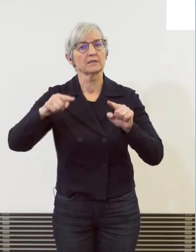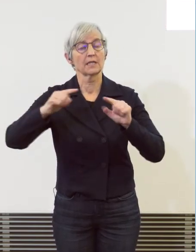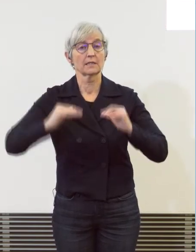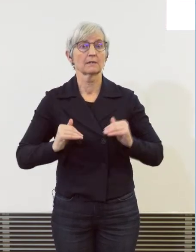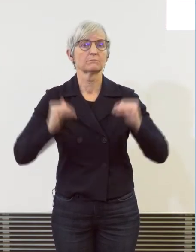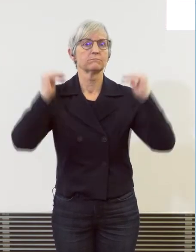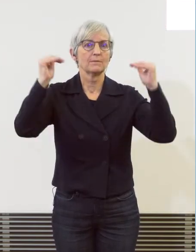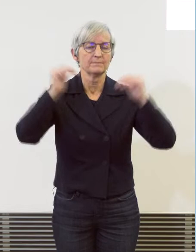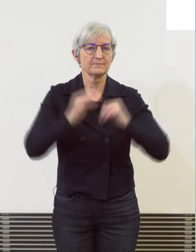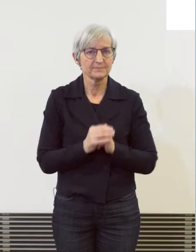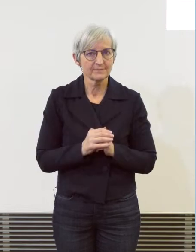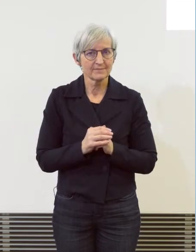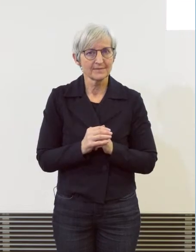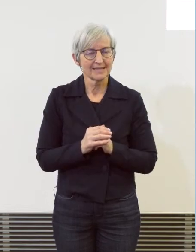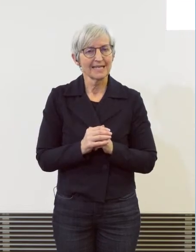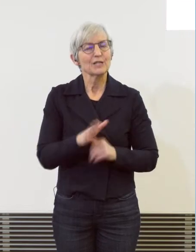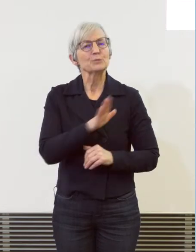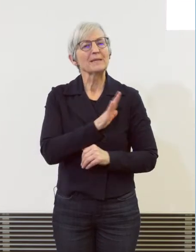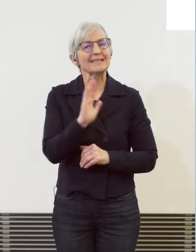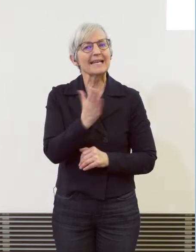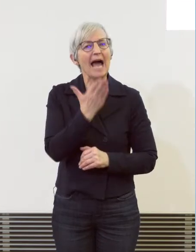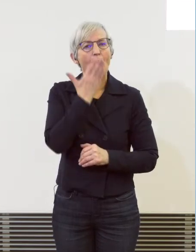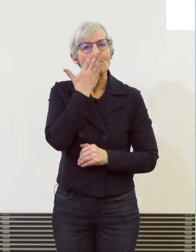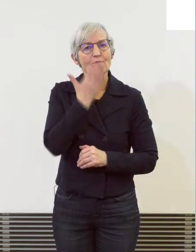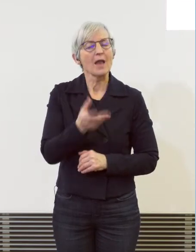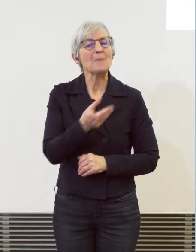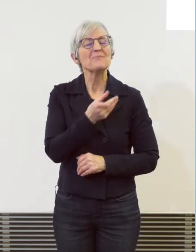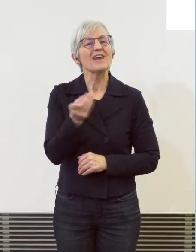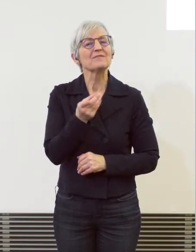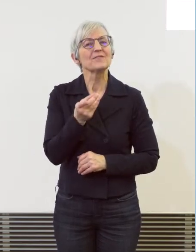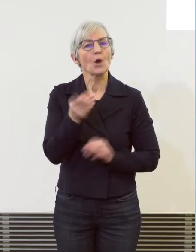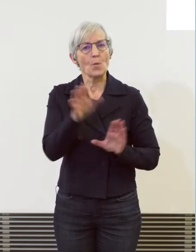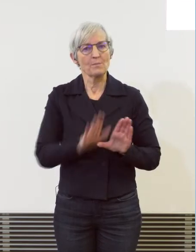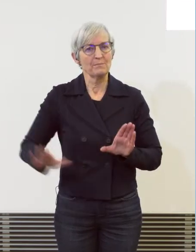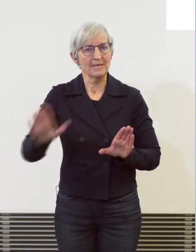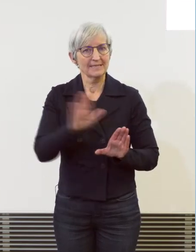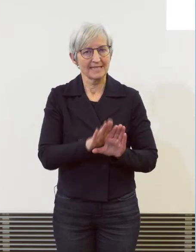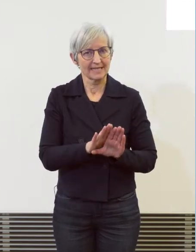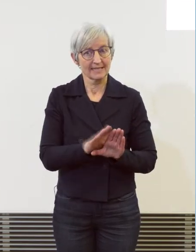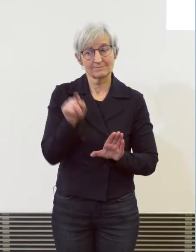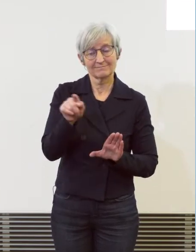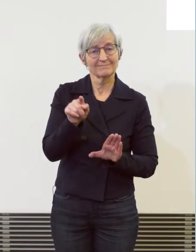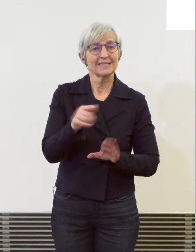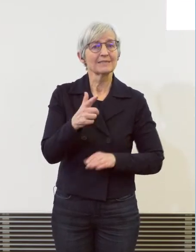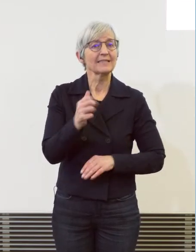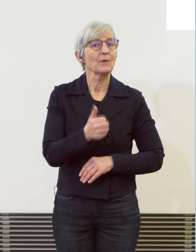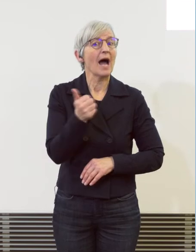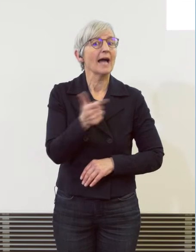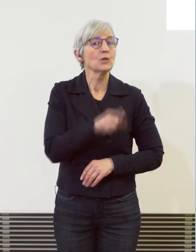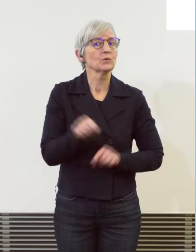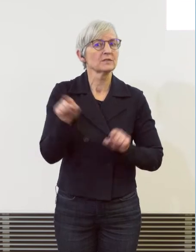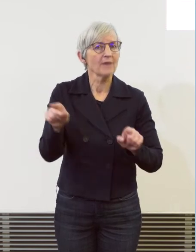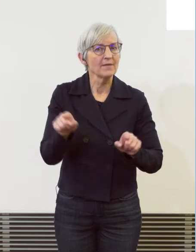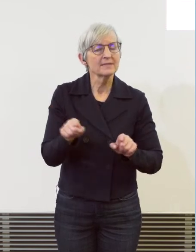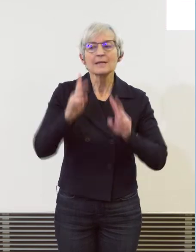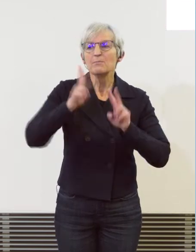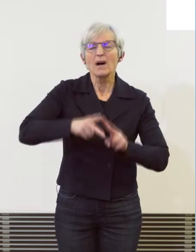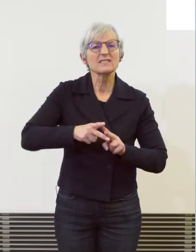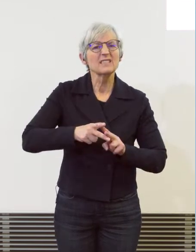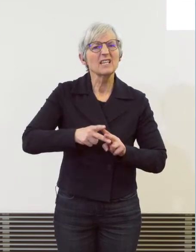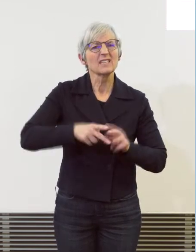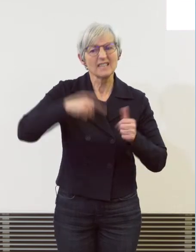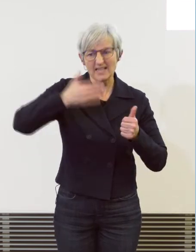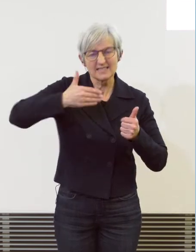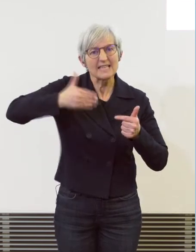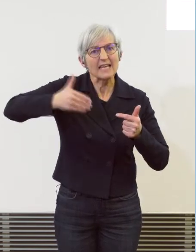auch der Bezirk Pfeffiker. Er hat im Jahr 2021 auch wegen diversen Tatserien von einer ganz ungewöhnlichen